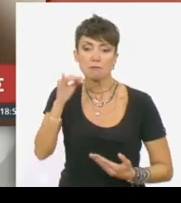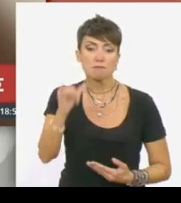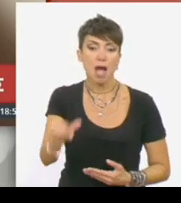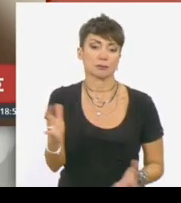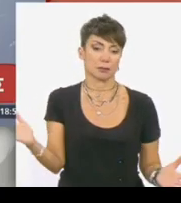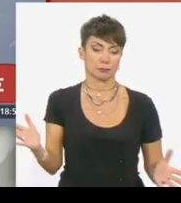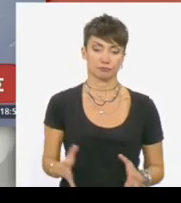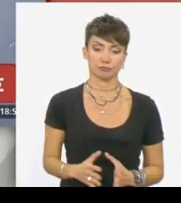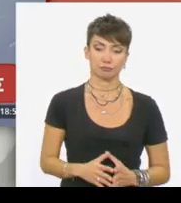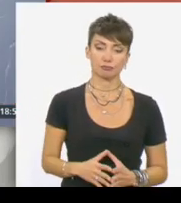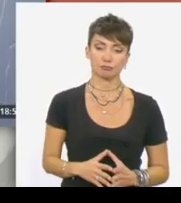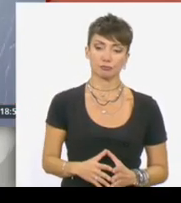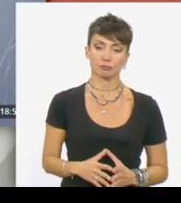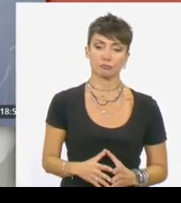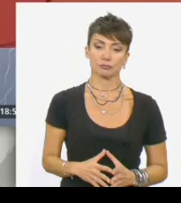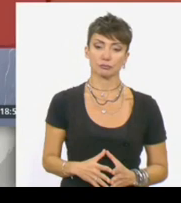συνάνθρωπό της.